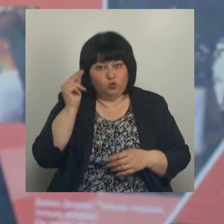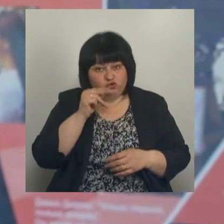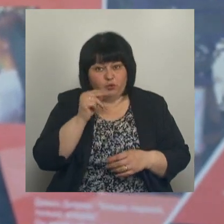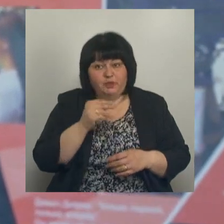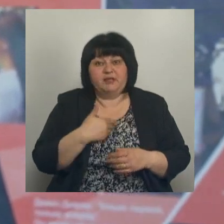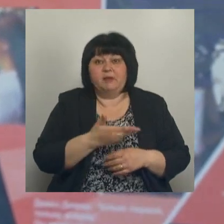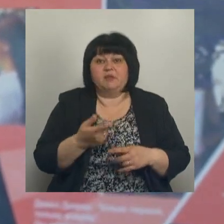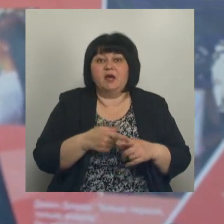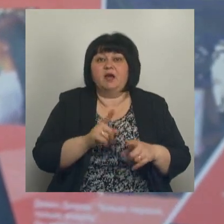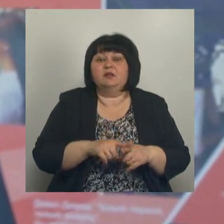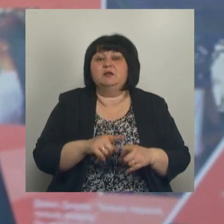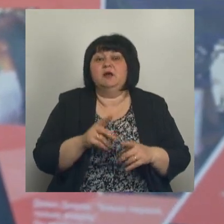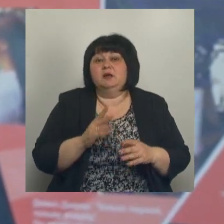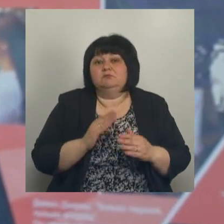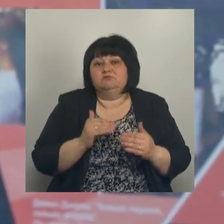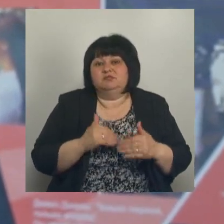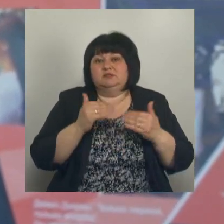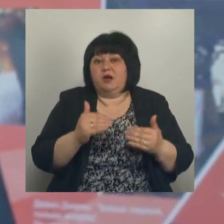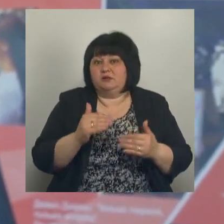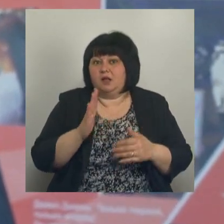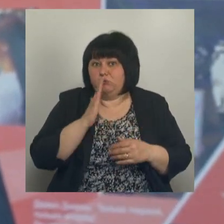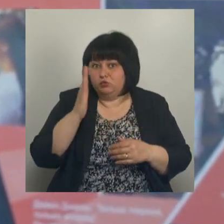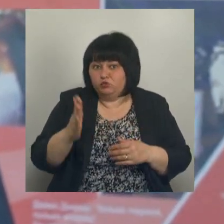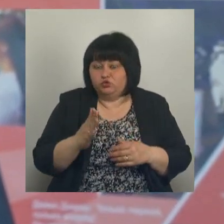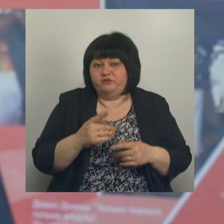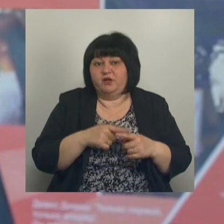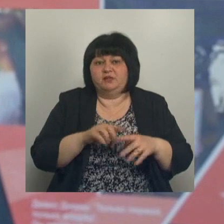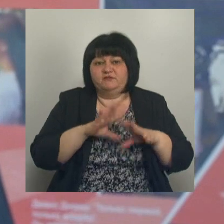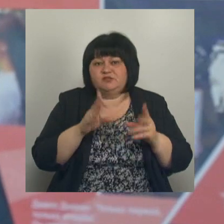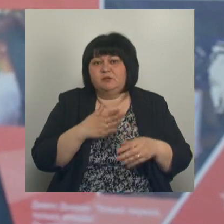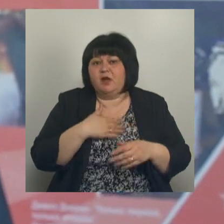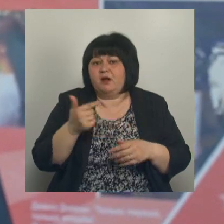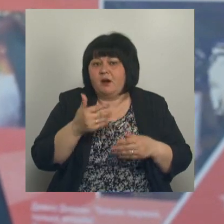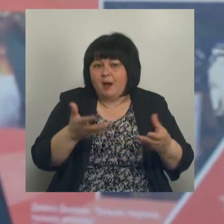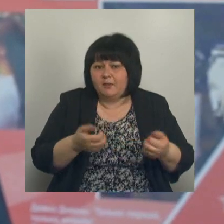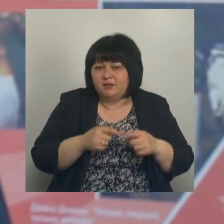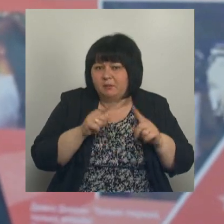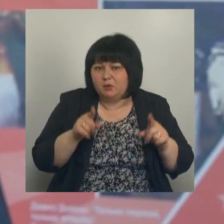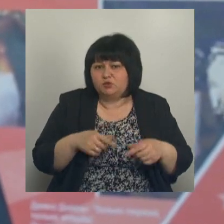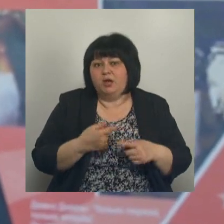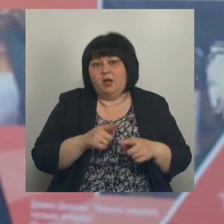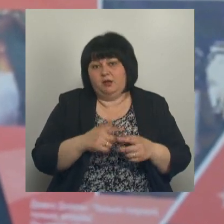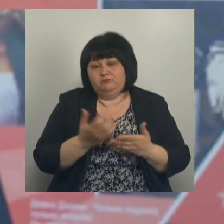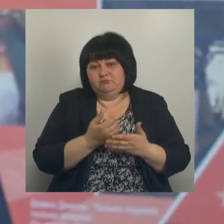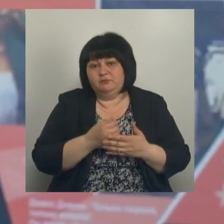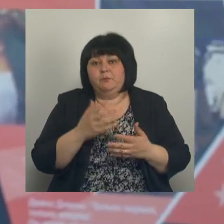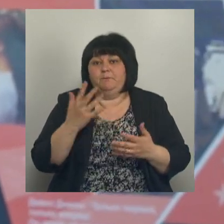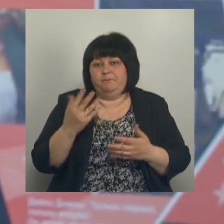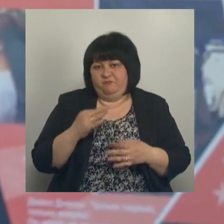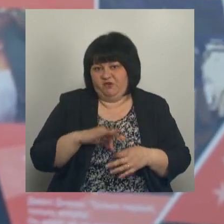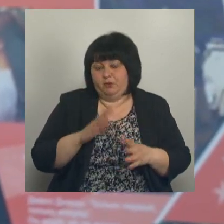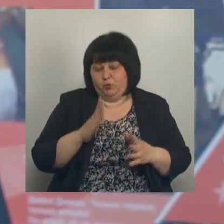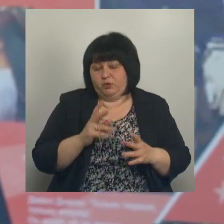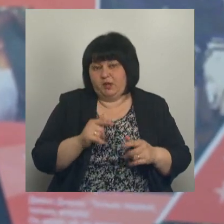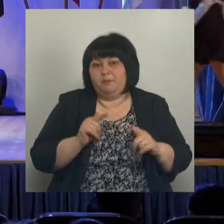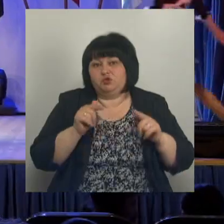для меня это толчок для будущего. Потому что в будущем все мои грамоты получены, все мои достижения мне пригодятся при поступлении в